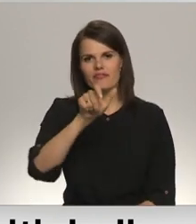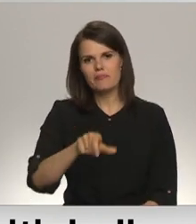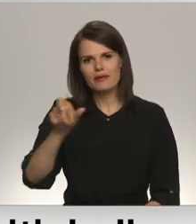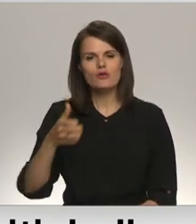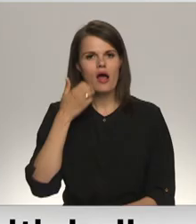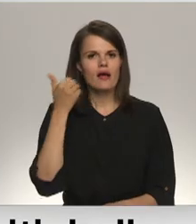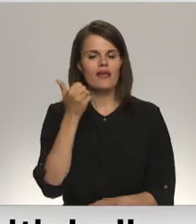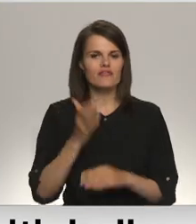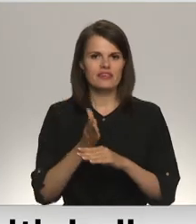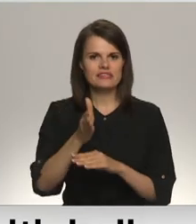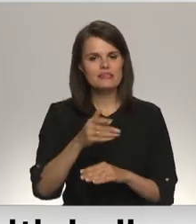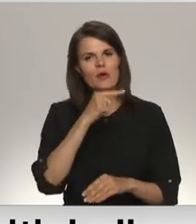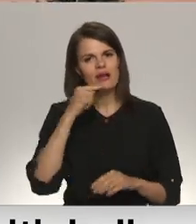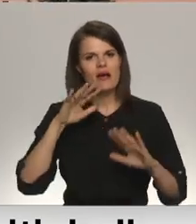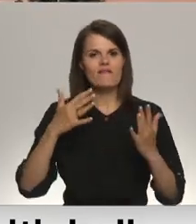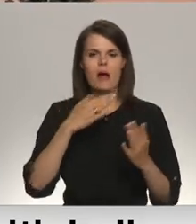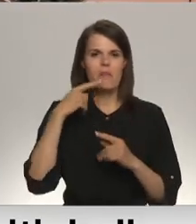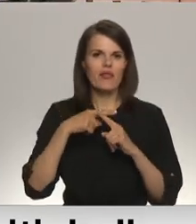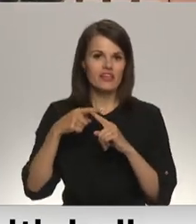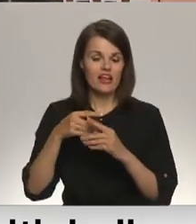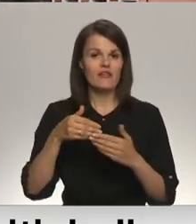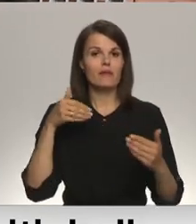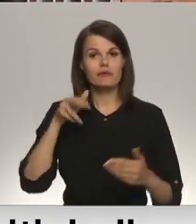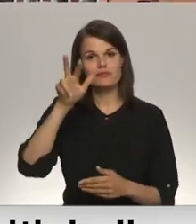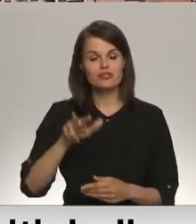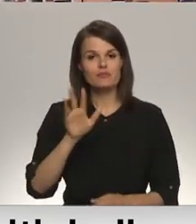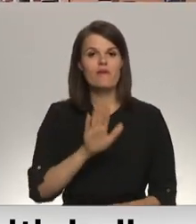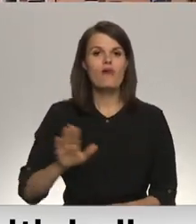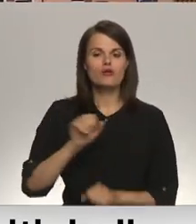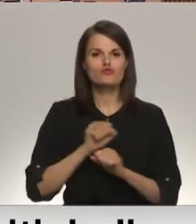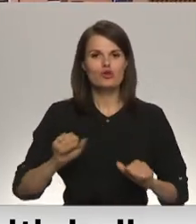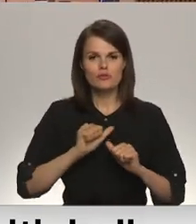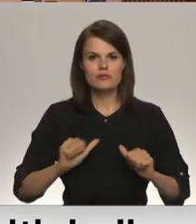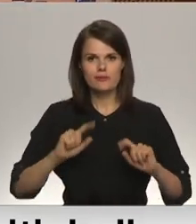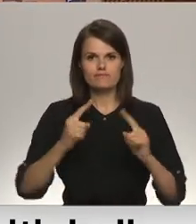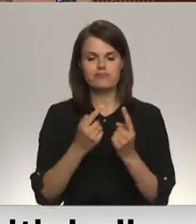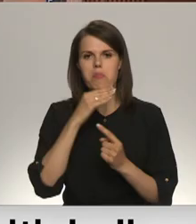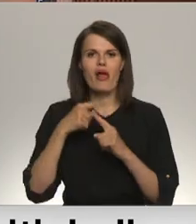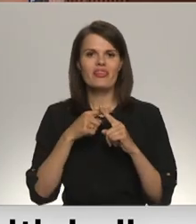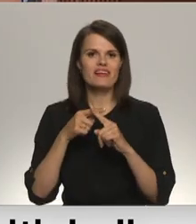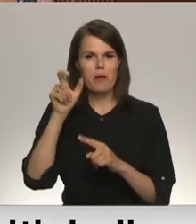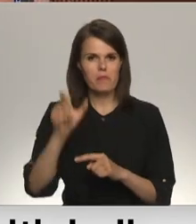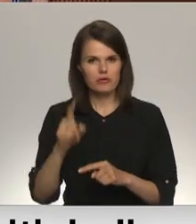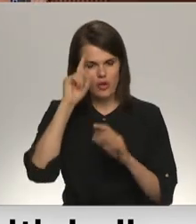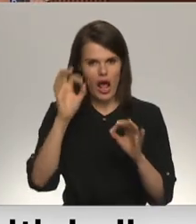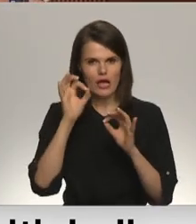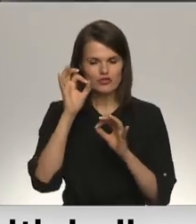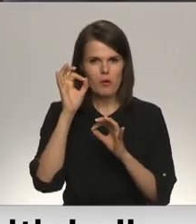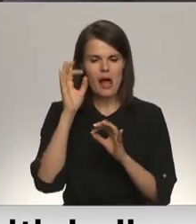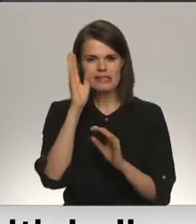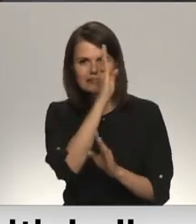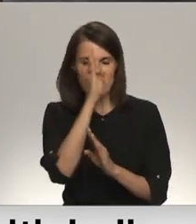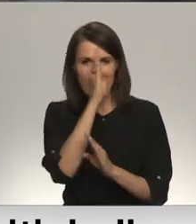apmeklē Krieviju vai Baltkrieviju. Pirms trīs mēnešiem valsts drošības dienests aizturēja Baltkrievijas pilsona aizdomās par spiegošanu